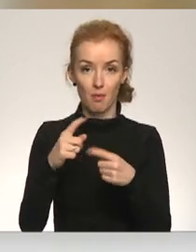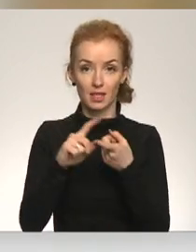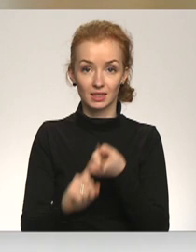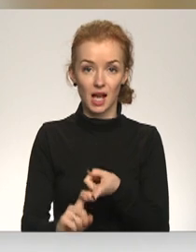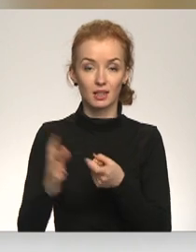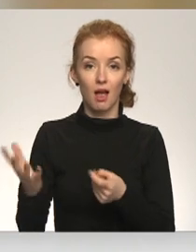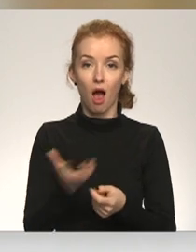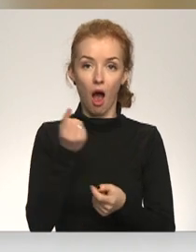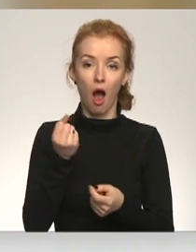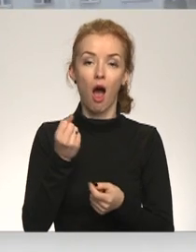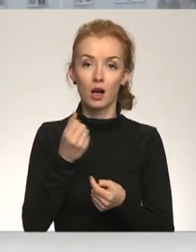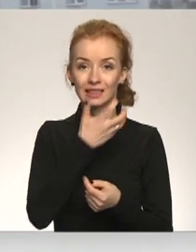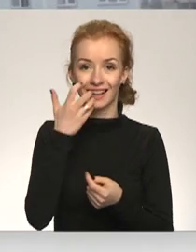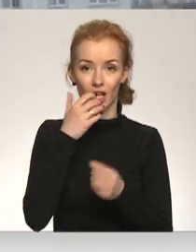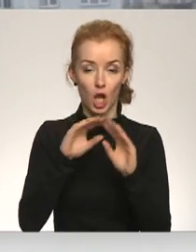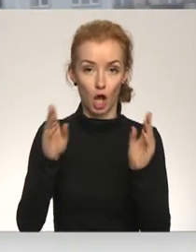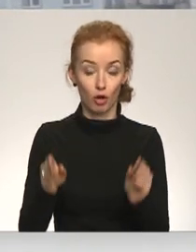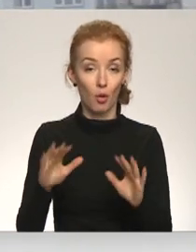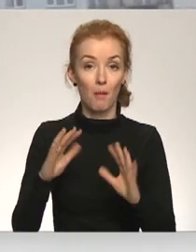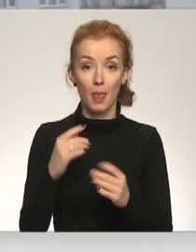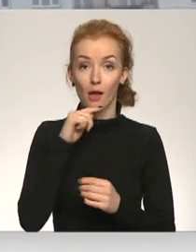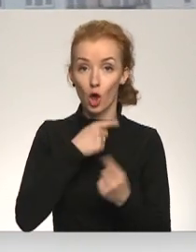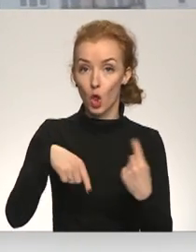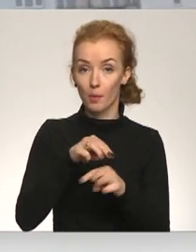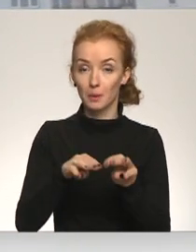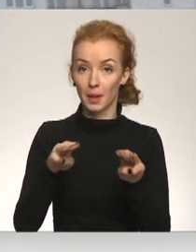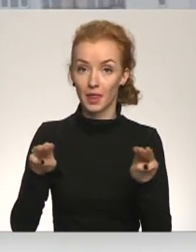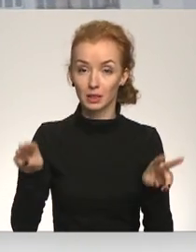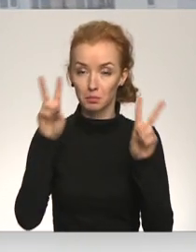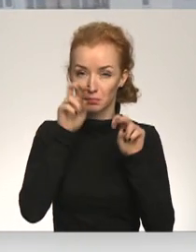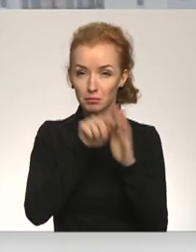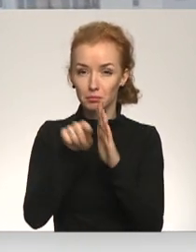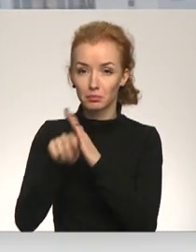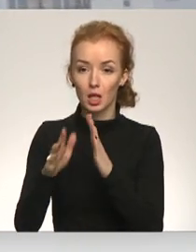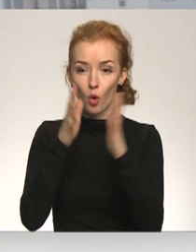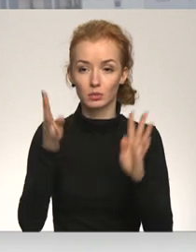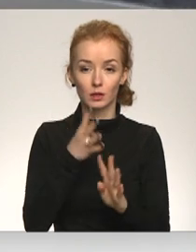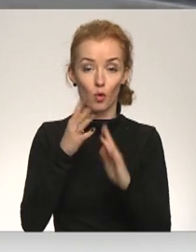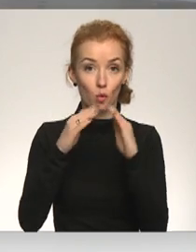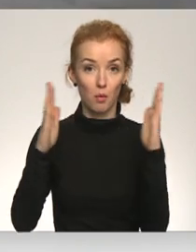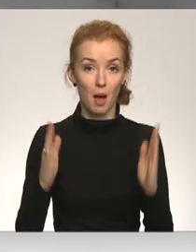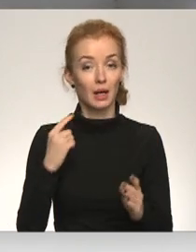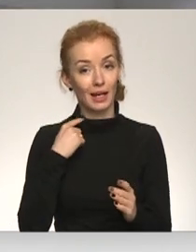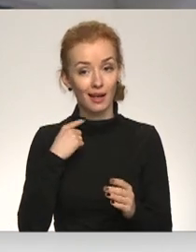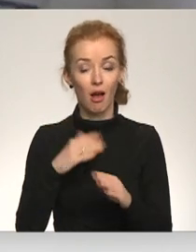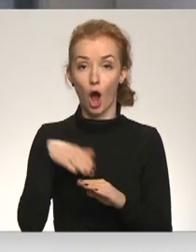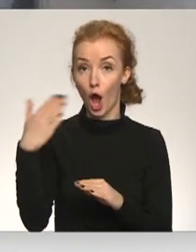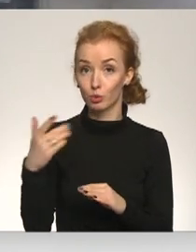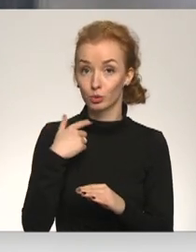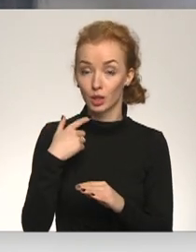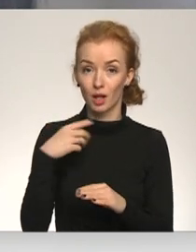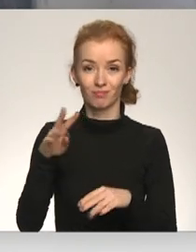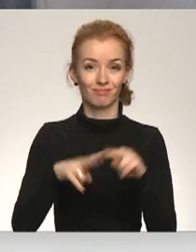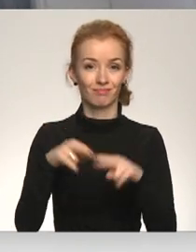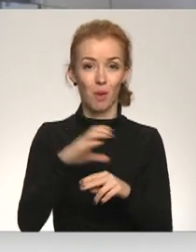ar energoefektivitāti. Ekonomikas ministrī veikusi monitoringu vairākām daudz dzīvokļu mājām Rīgā un citviedu Latvijā, kas būvātas